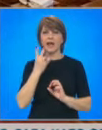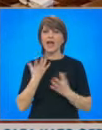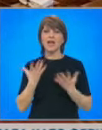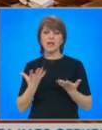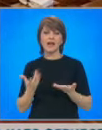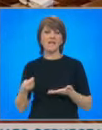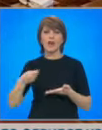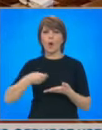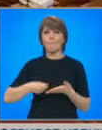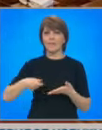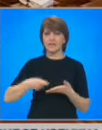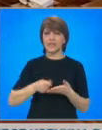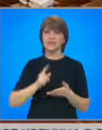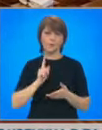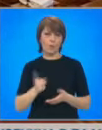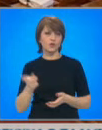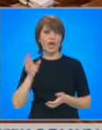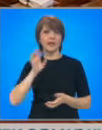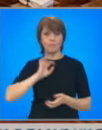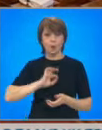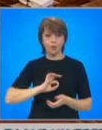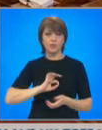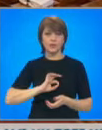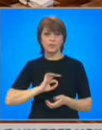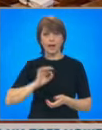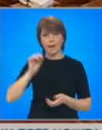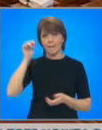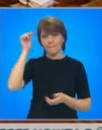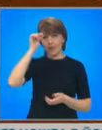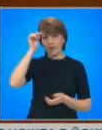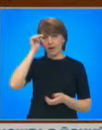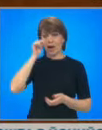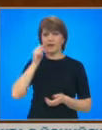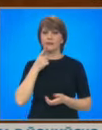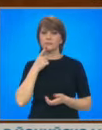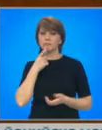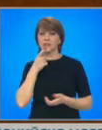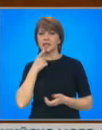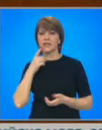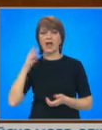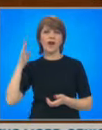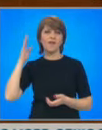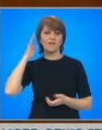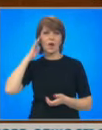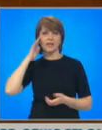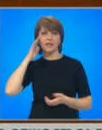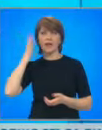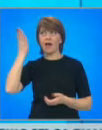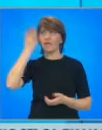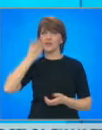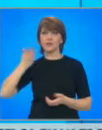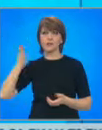компенсации, които би могла да получи държавата България, респективно българските вънни въздушни сили.